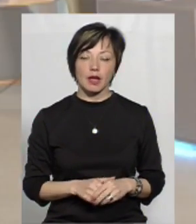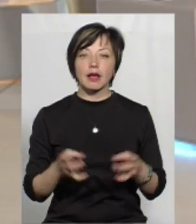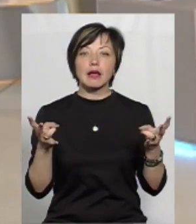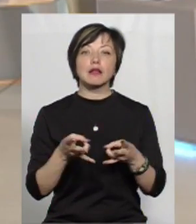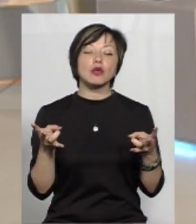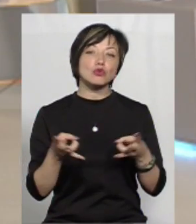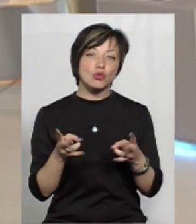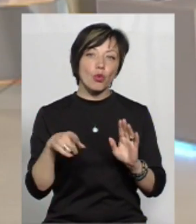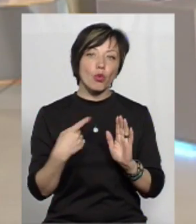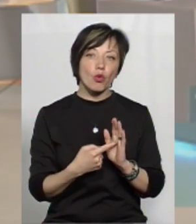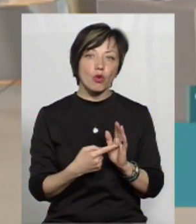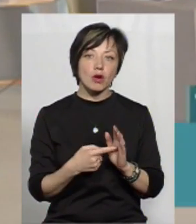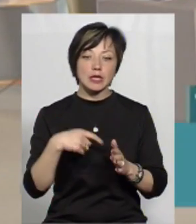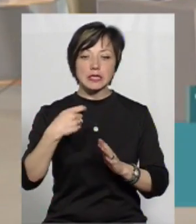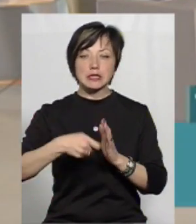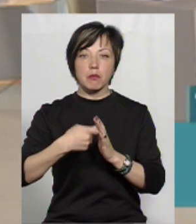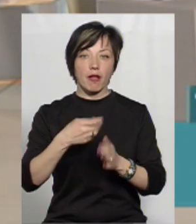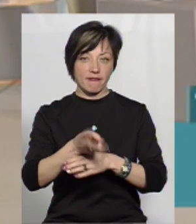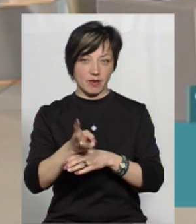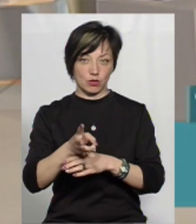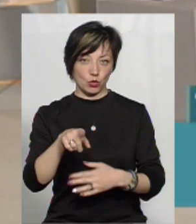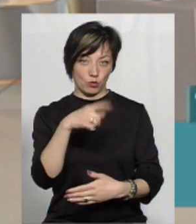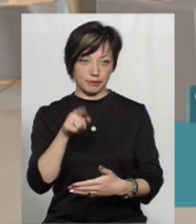Для чого вони знімали відео?